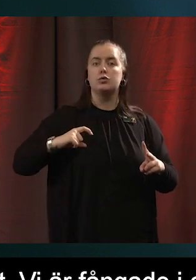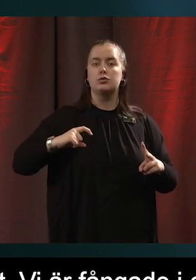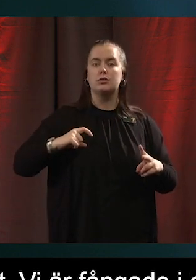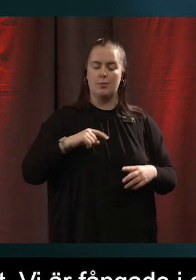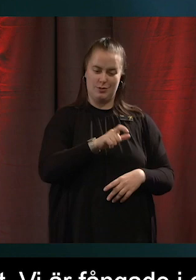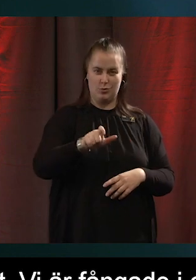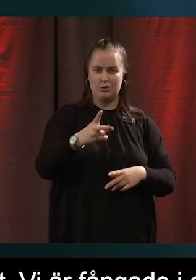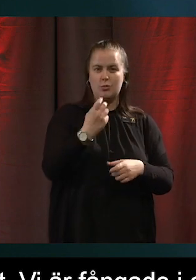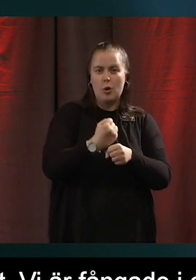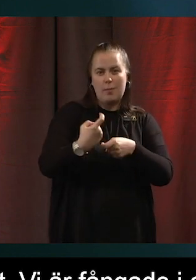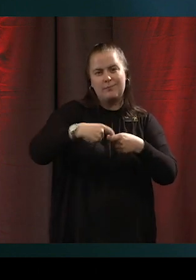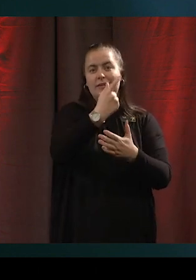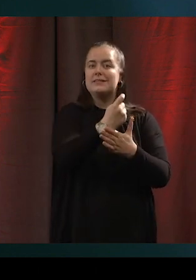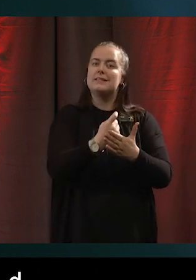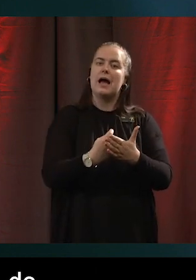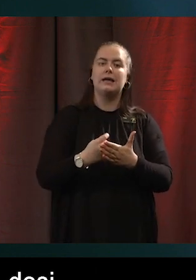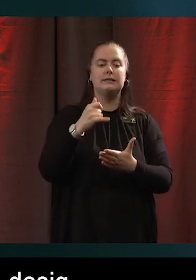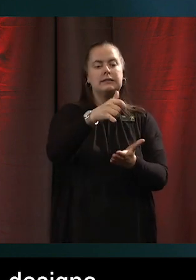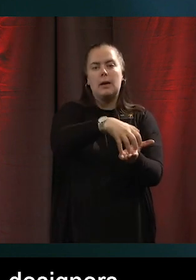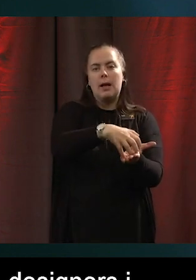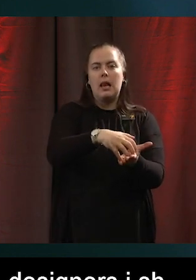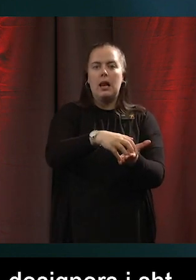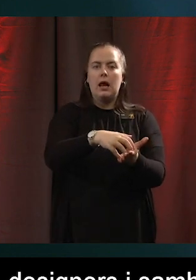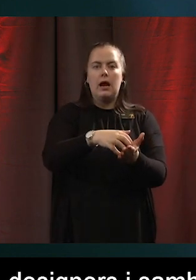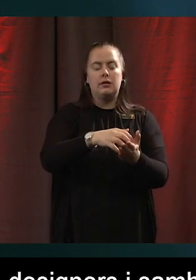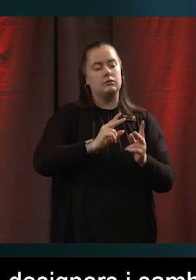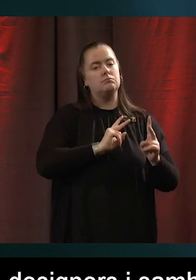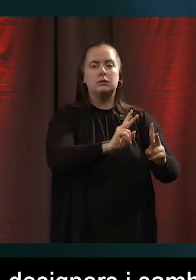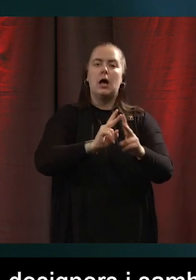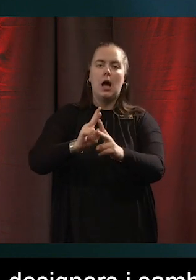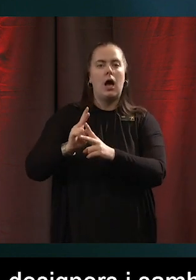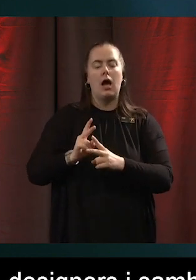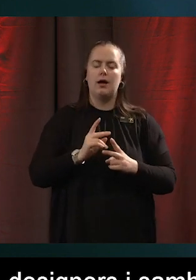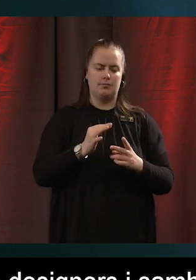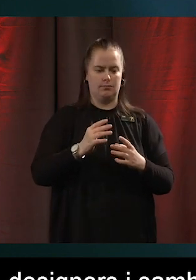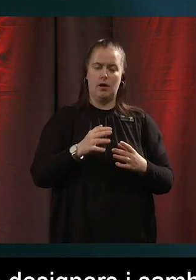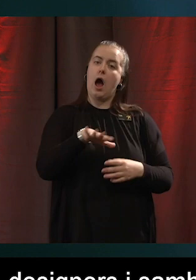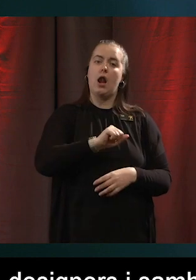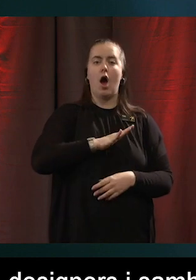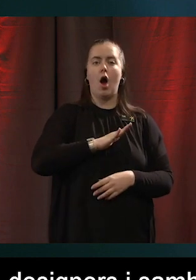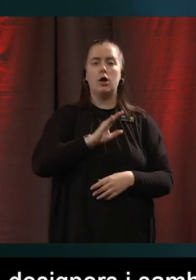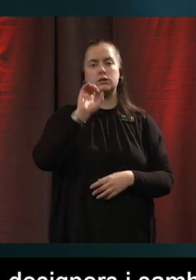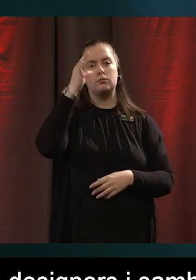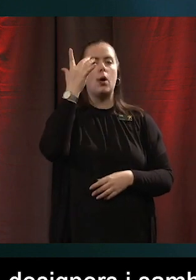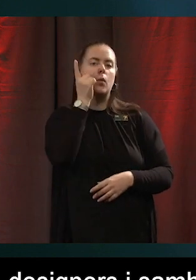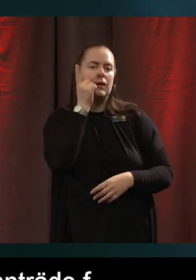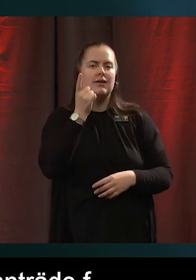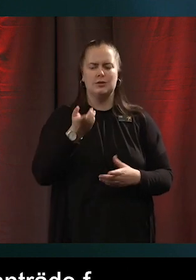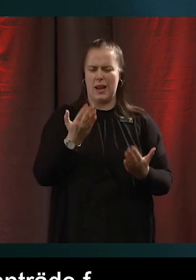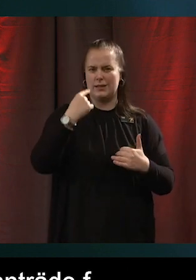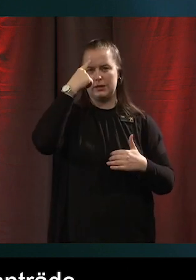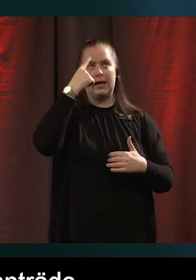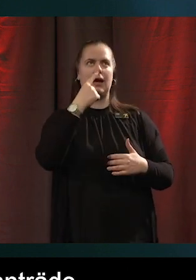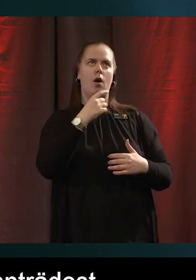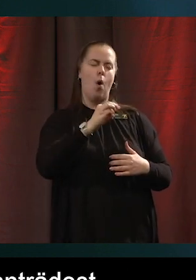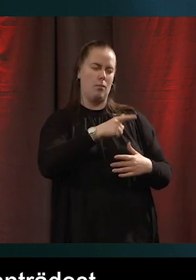samhället är ganska lika varandra. Alla de har en smart telefon. det är lätt att tänka att, ja men om vi gör så